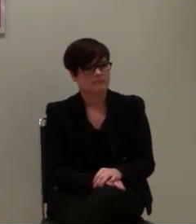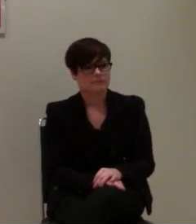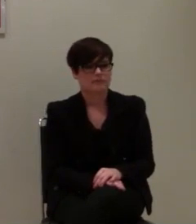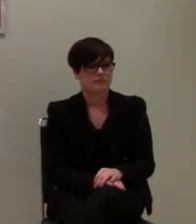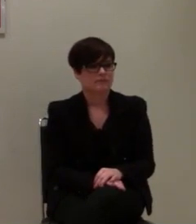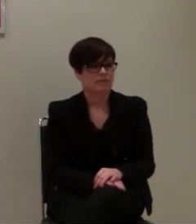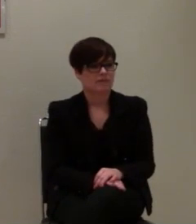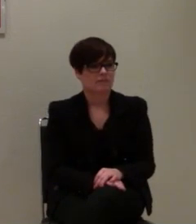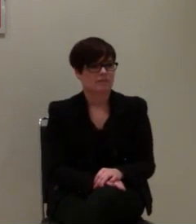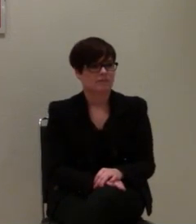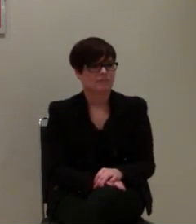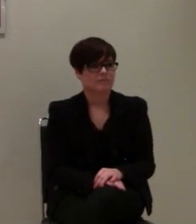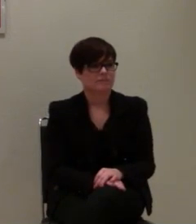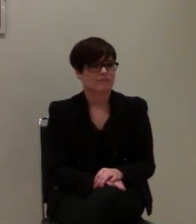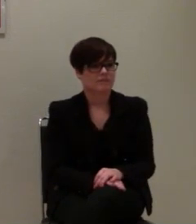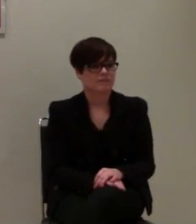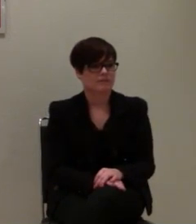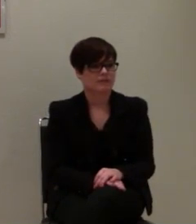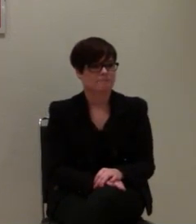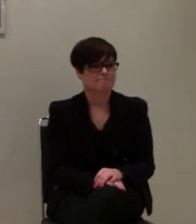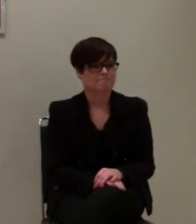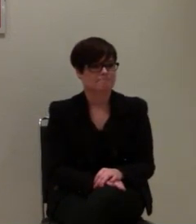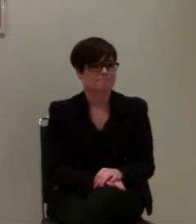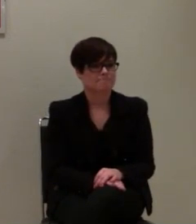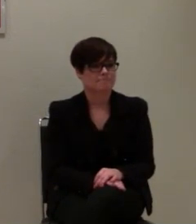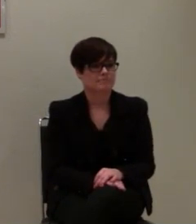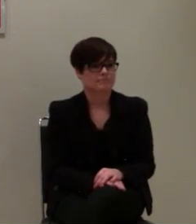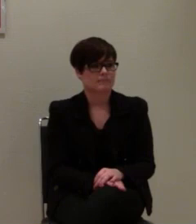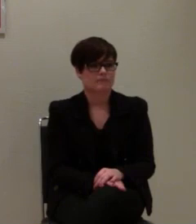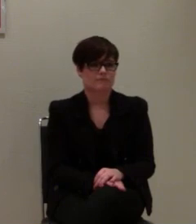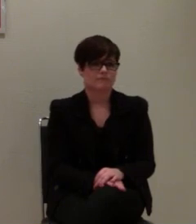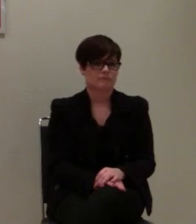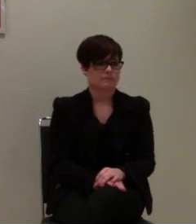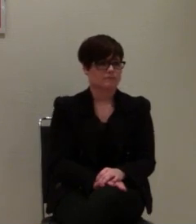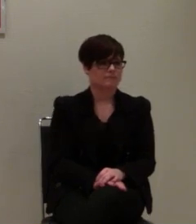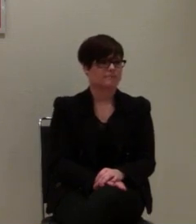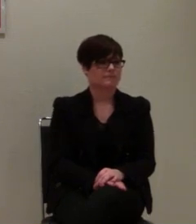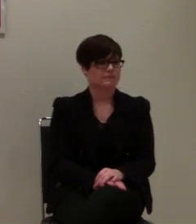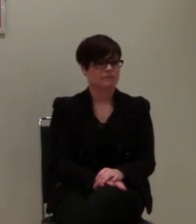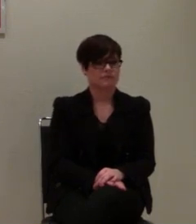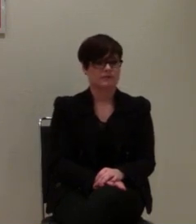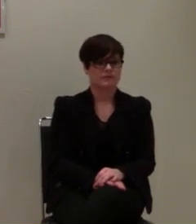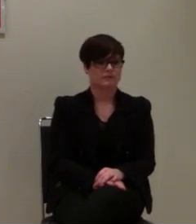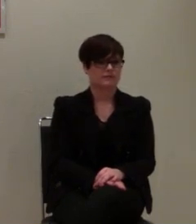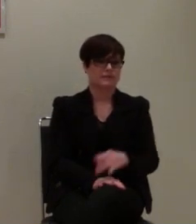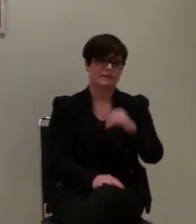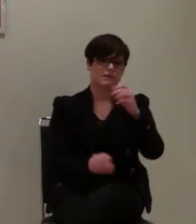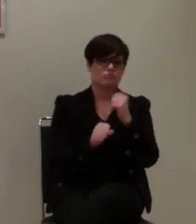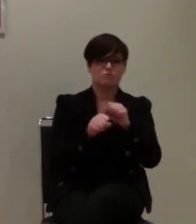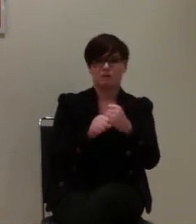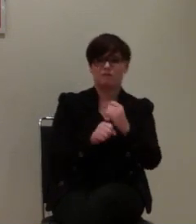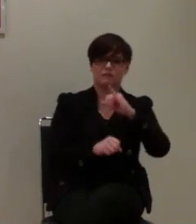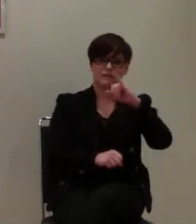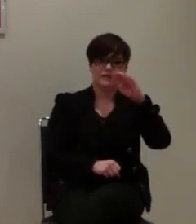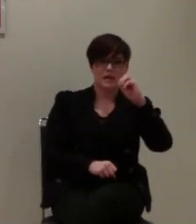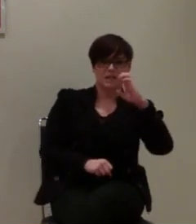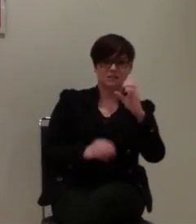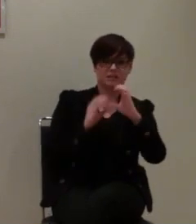Wie nennt sich das Konferenzen? IEC? IEC, ja genau.